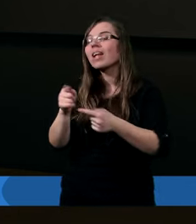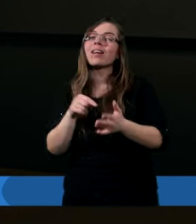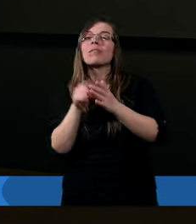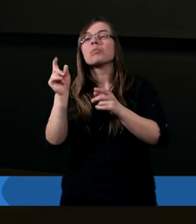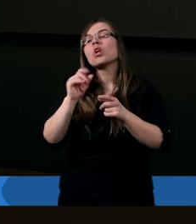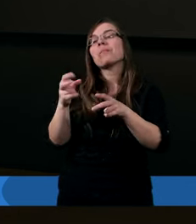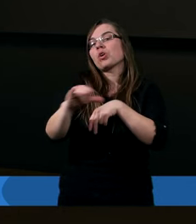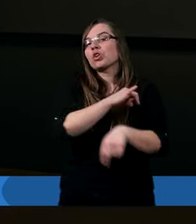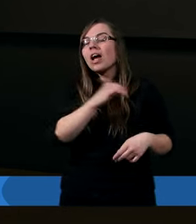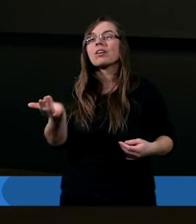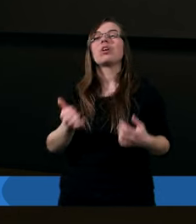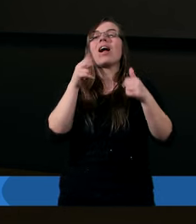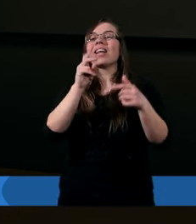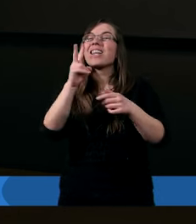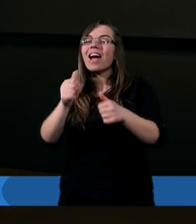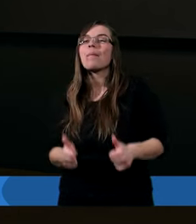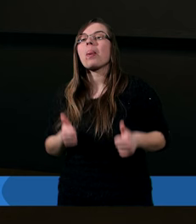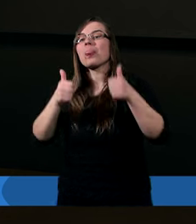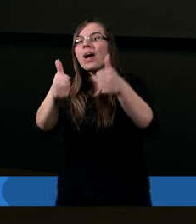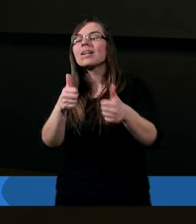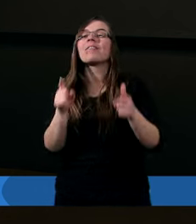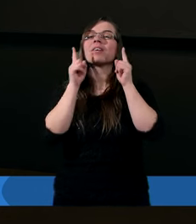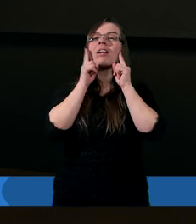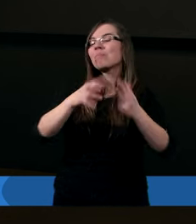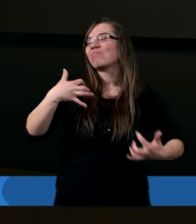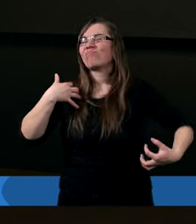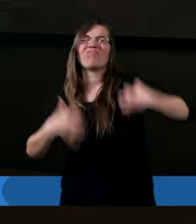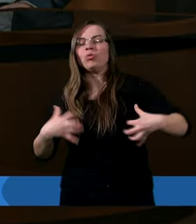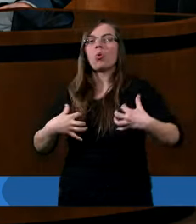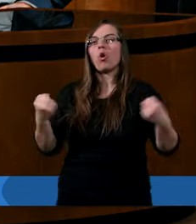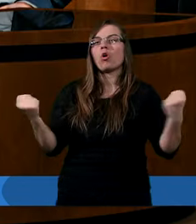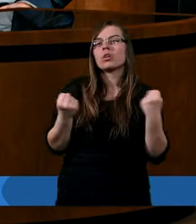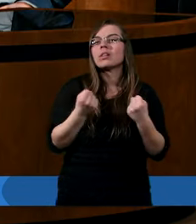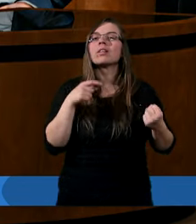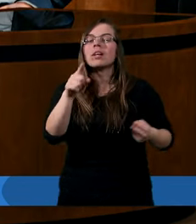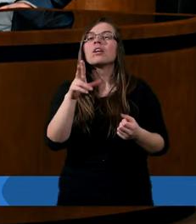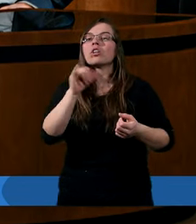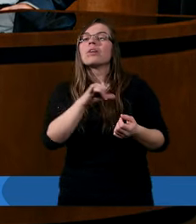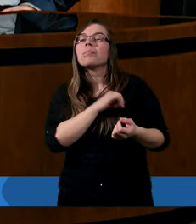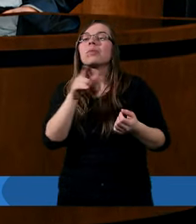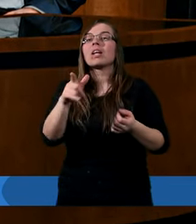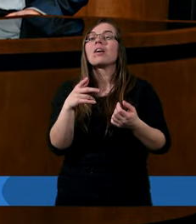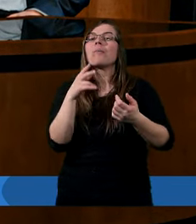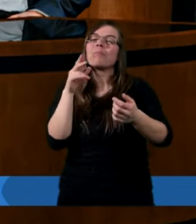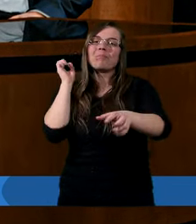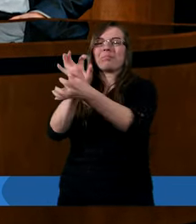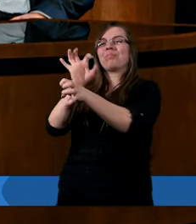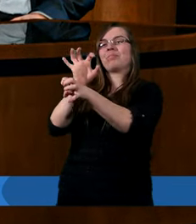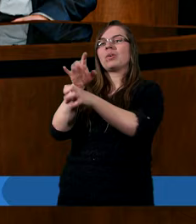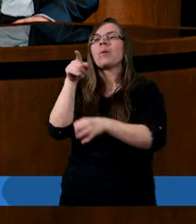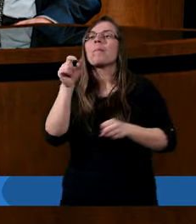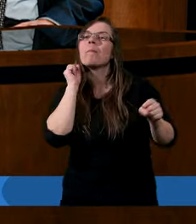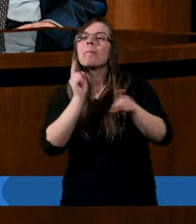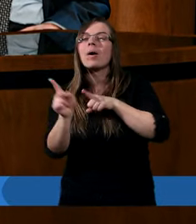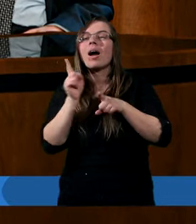z takim nastawieniem, naprawdę ze złością na ten grzech, karcimy tego brata. Czy